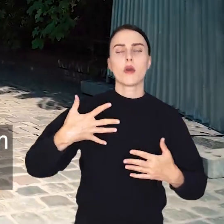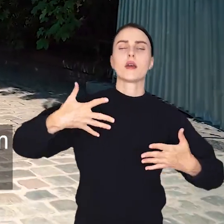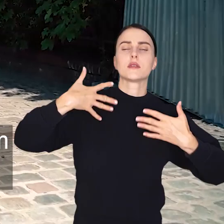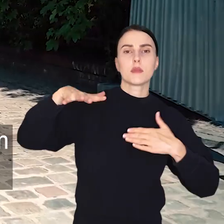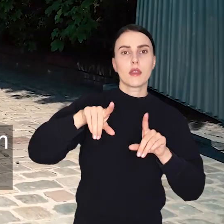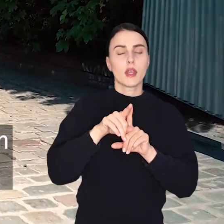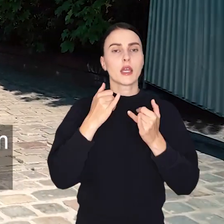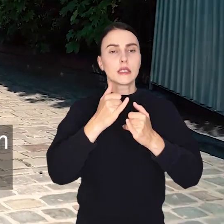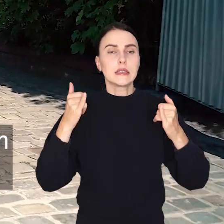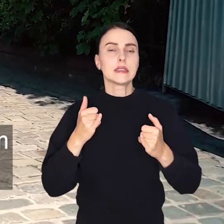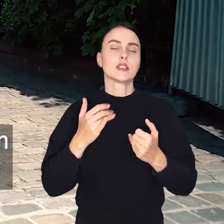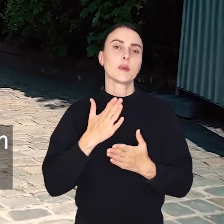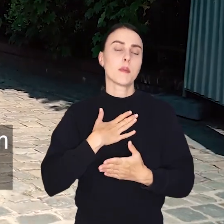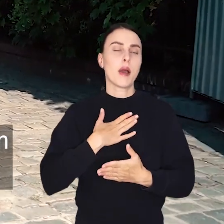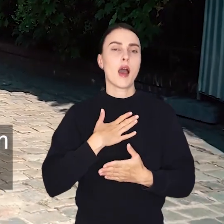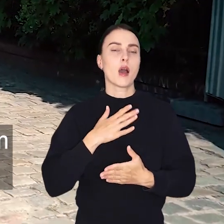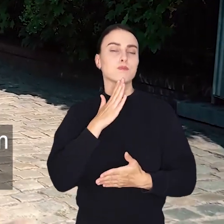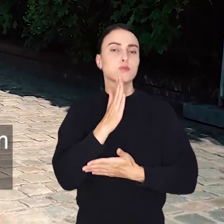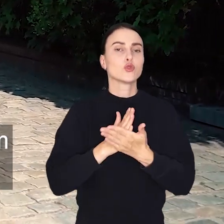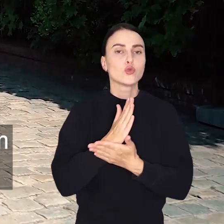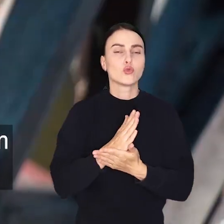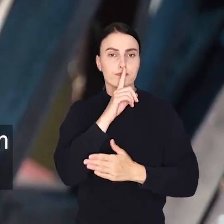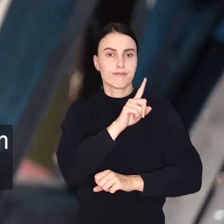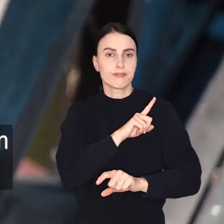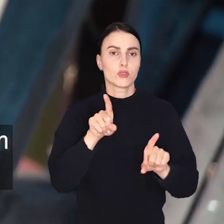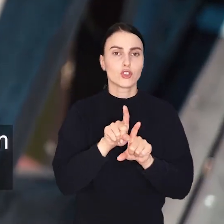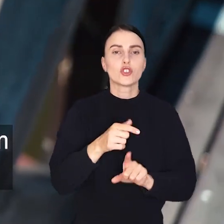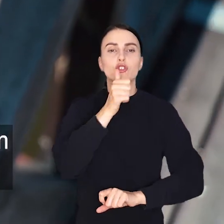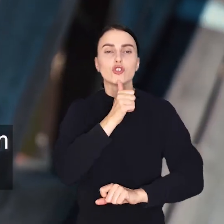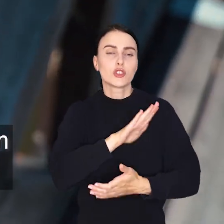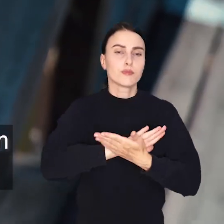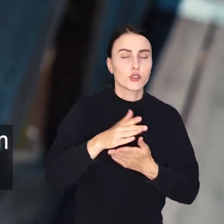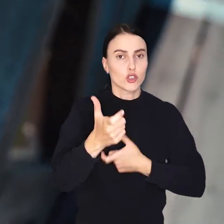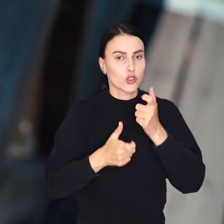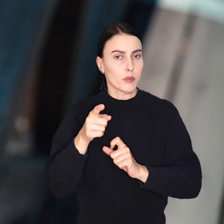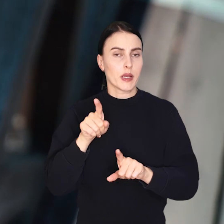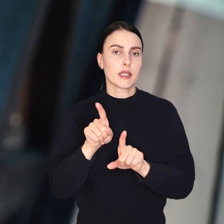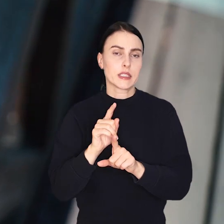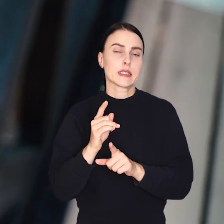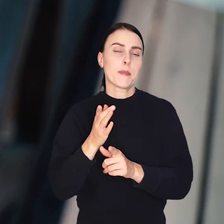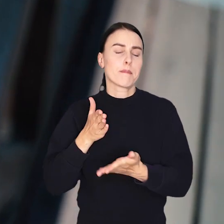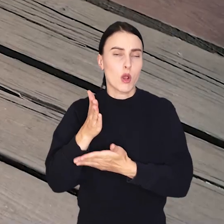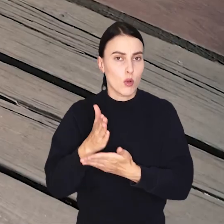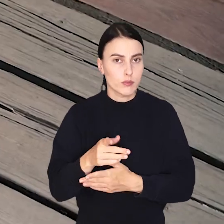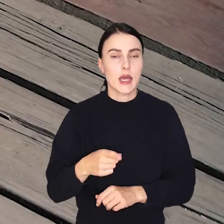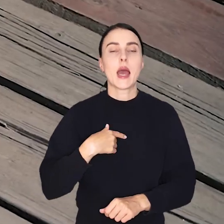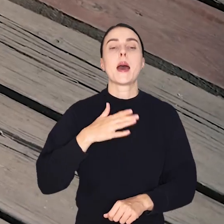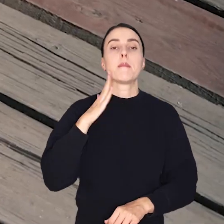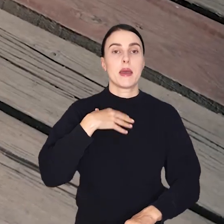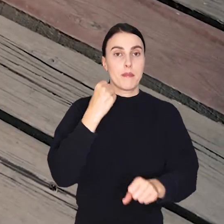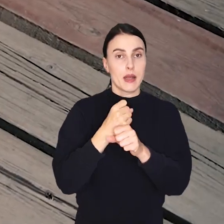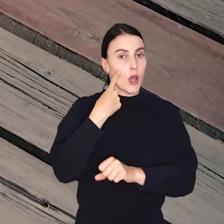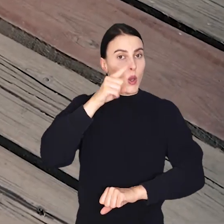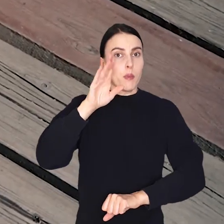służbom ratowniczym oraz komunalnym utrzymującym plac zabaw, zieleń i czystość. Remont potrwa kilka miesięcy, prace